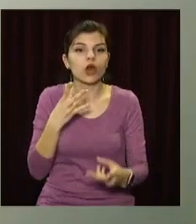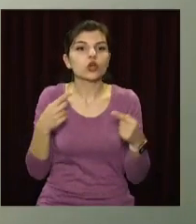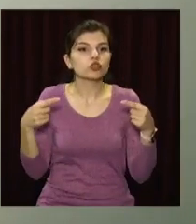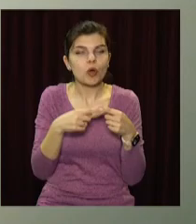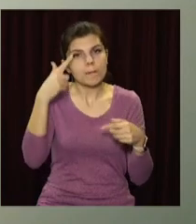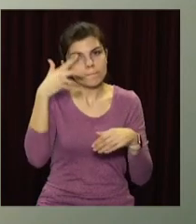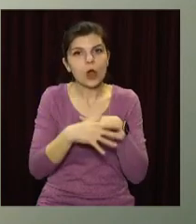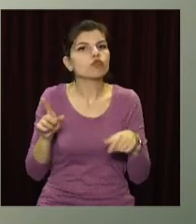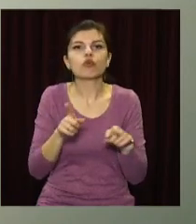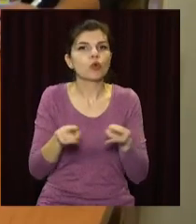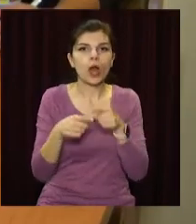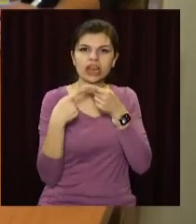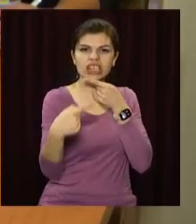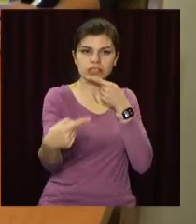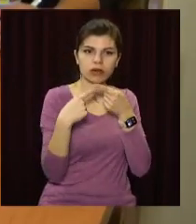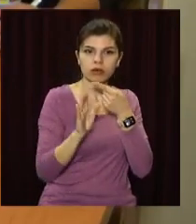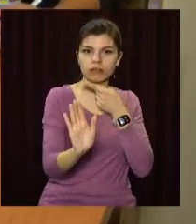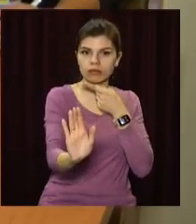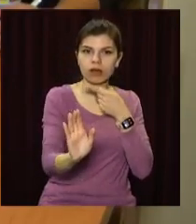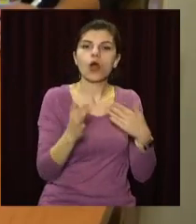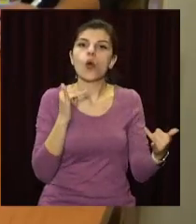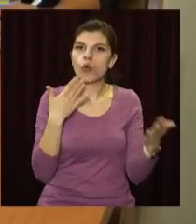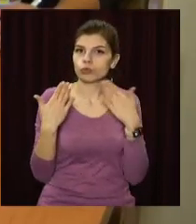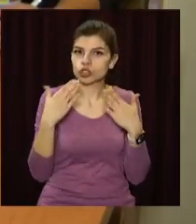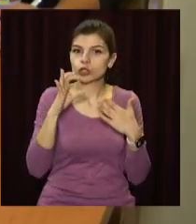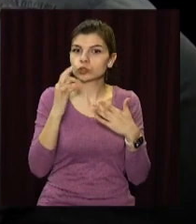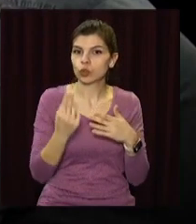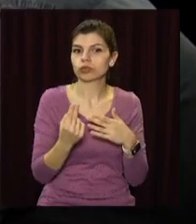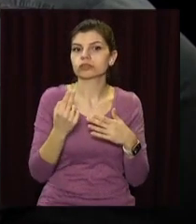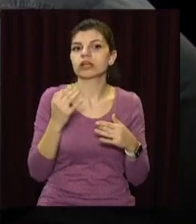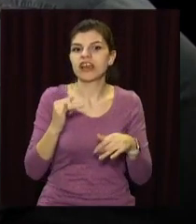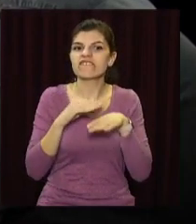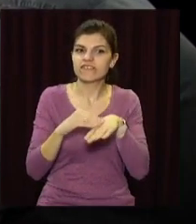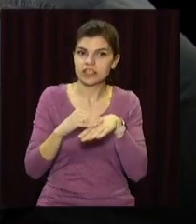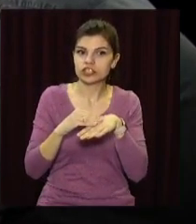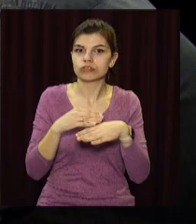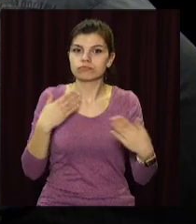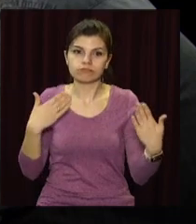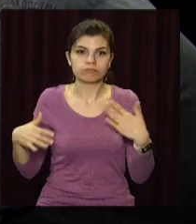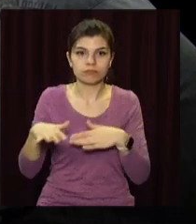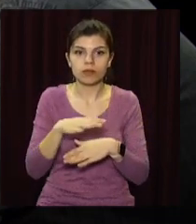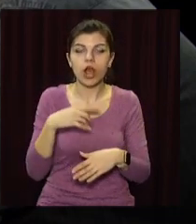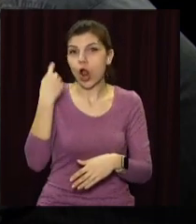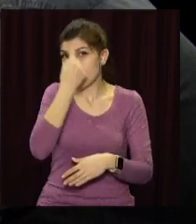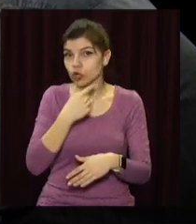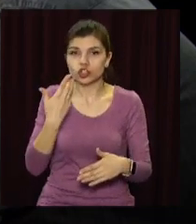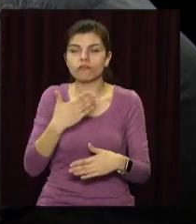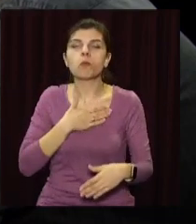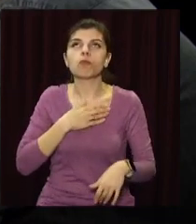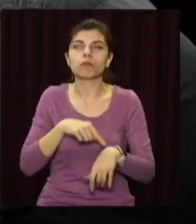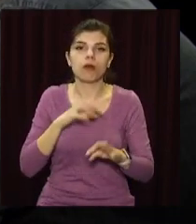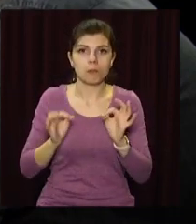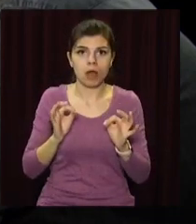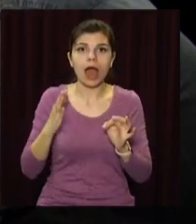зрозуміти, що таке дистанція між особистому спілкуванні, соціальний та фізичний простір. Порушення особистого простору – це